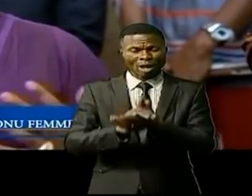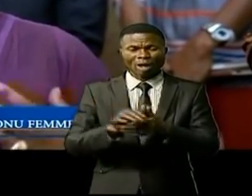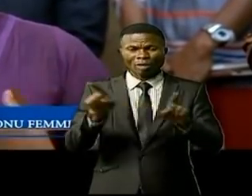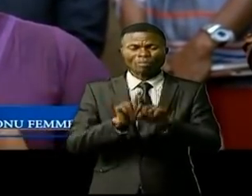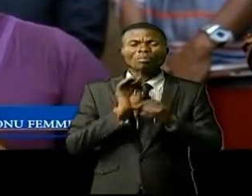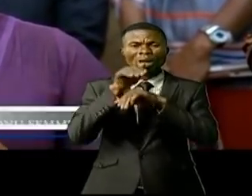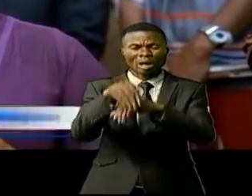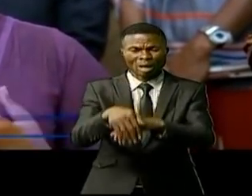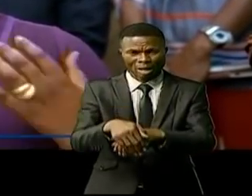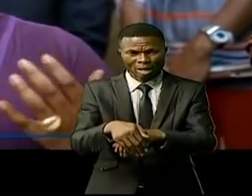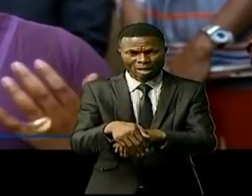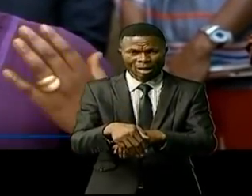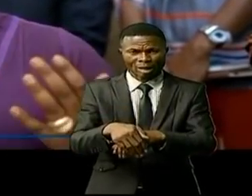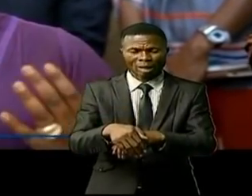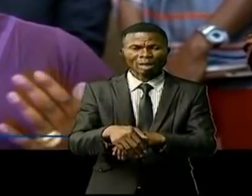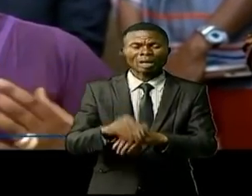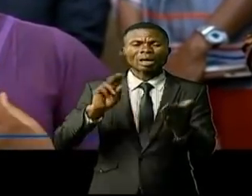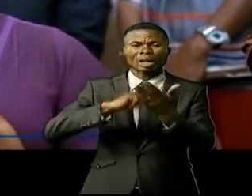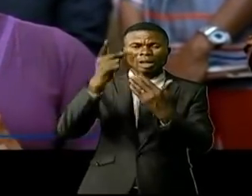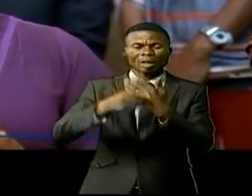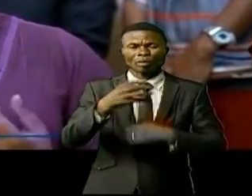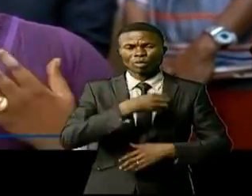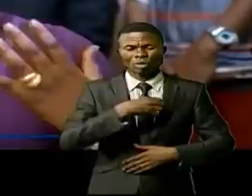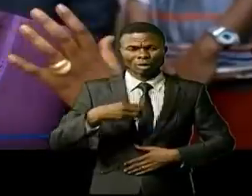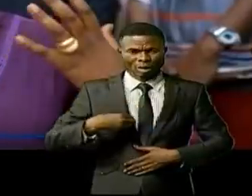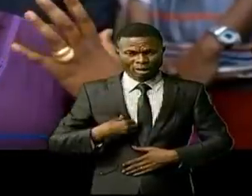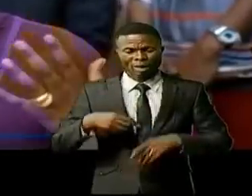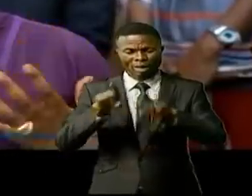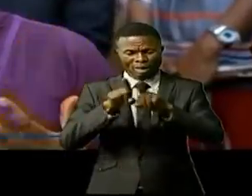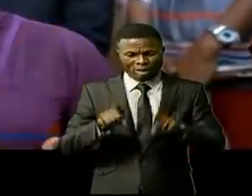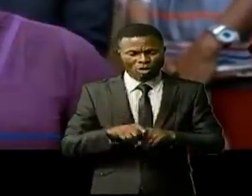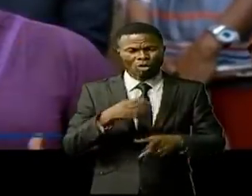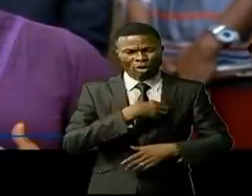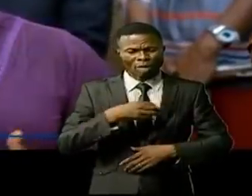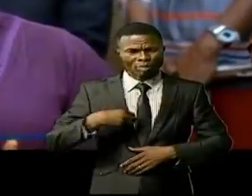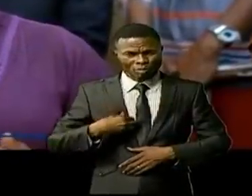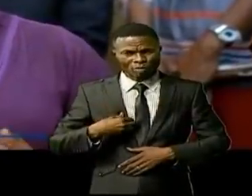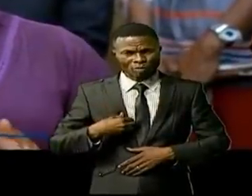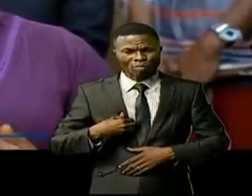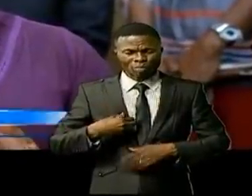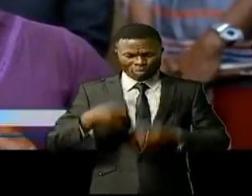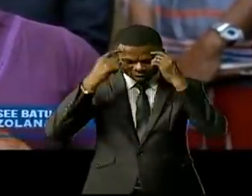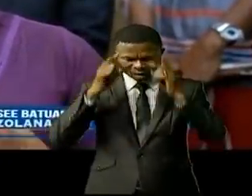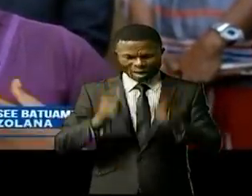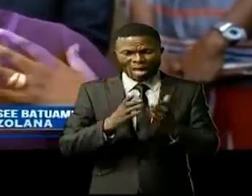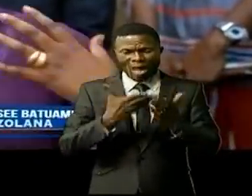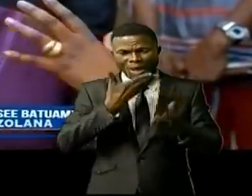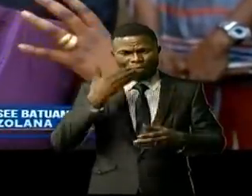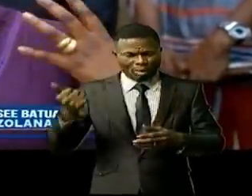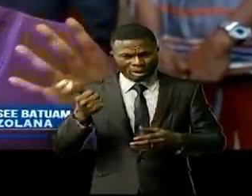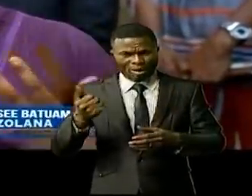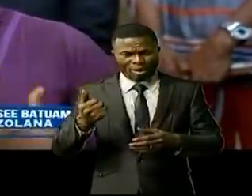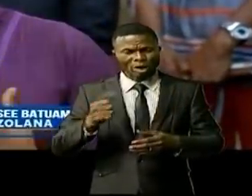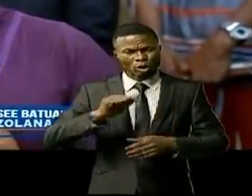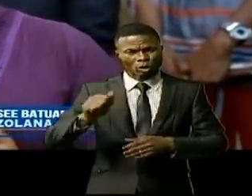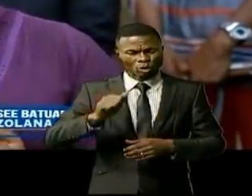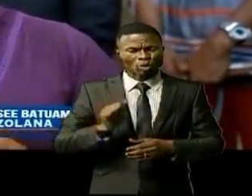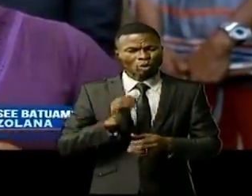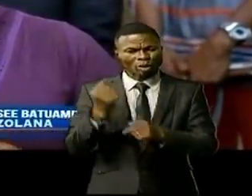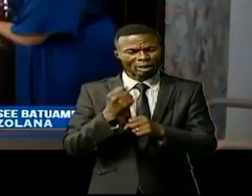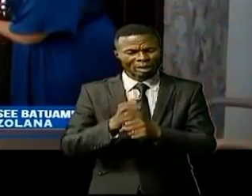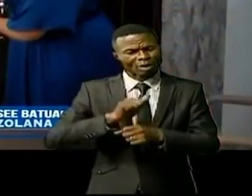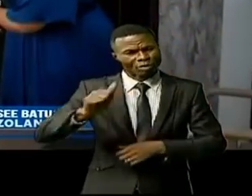engagées sur l'agenda féministe et qui prennent des thématiques à bras le corps et s'investissent